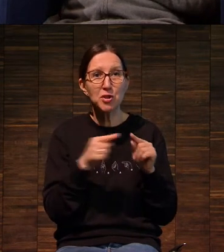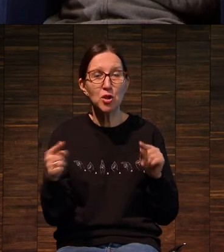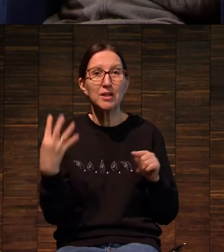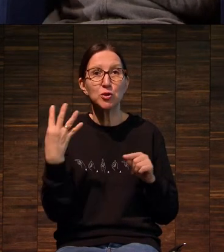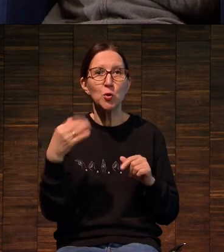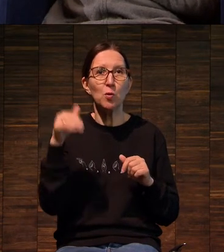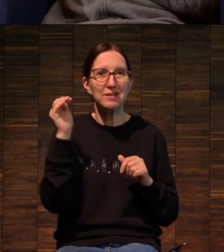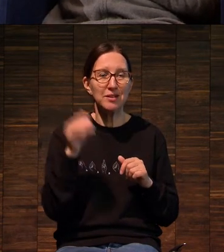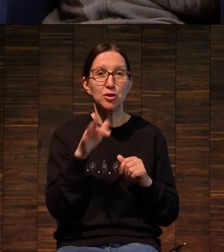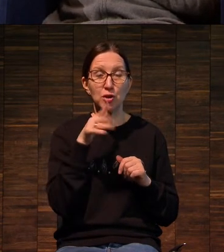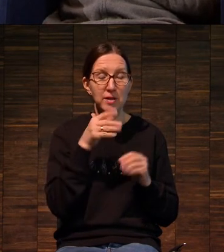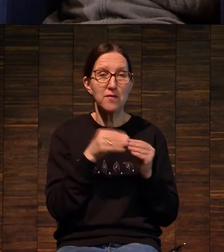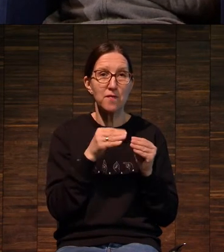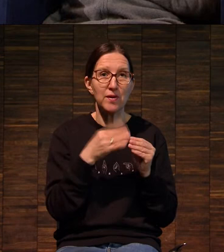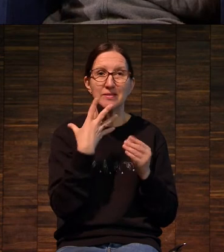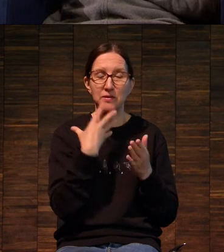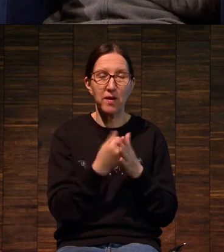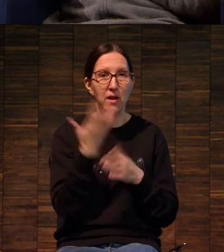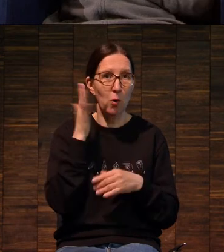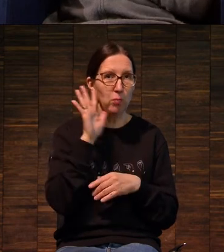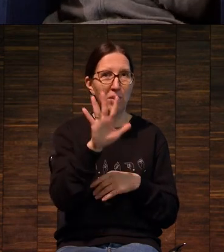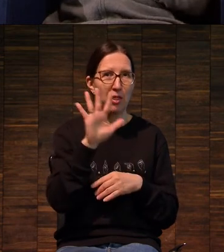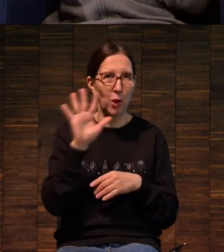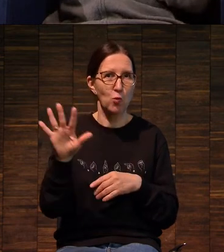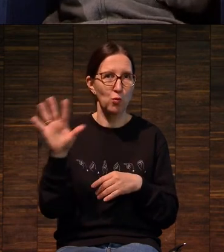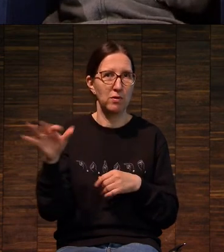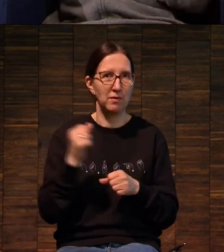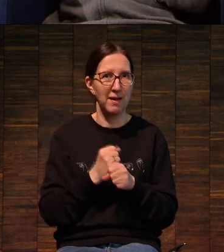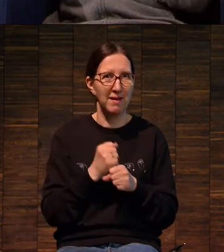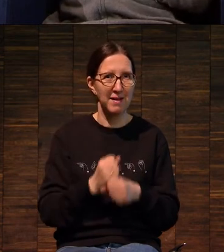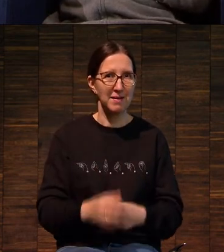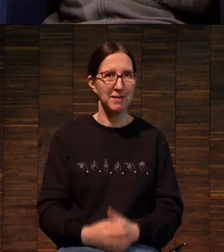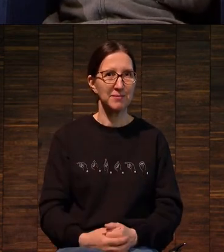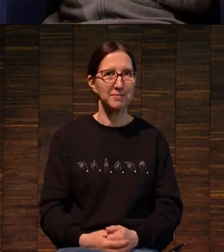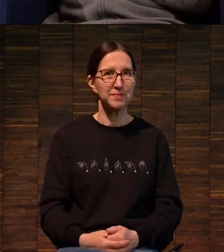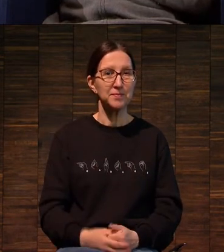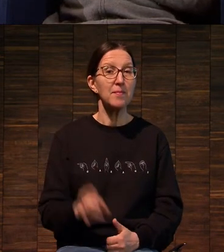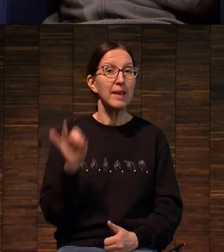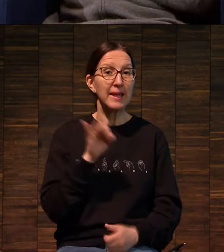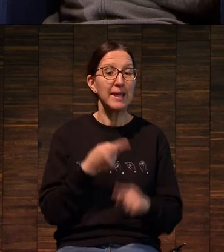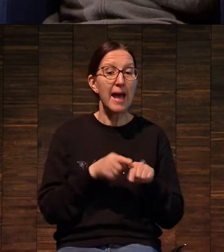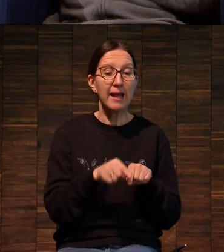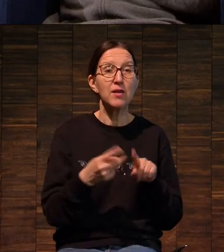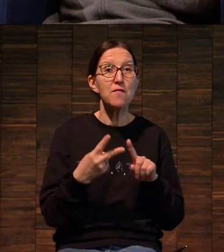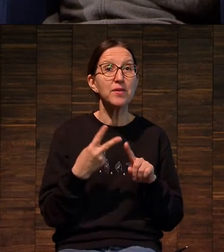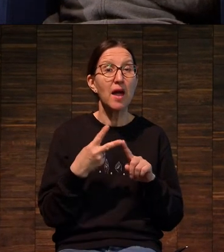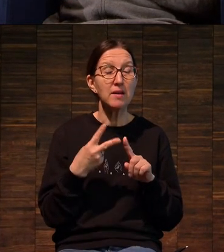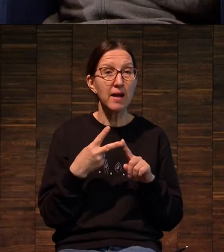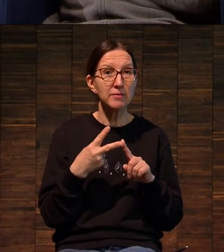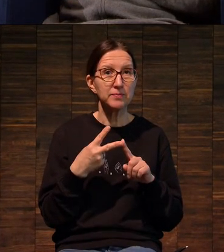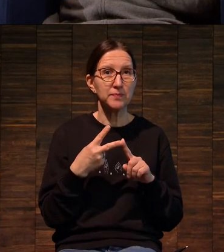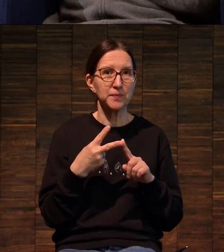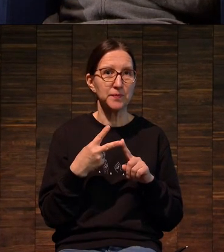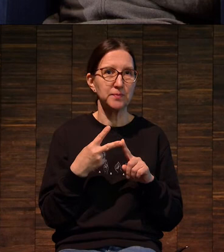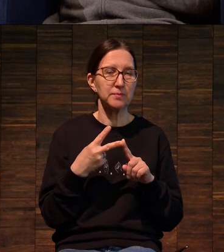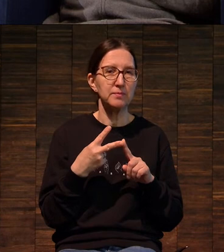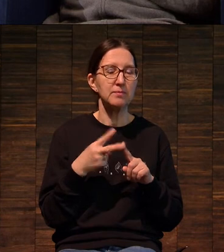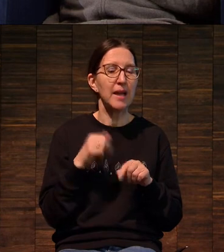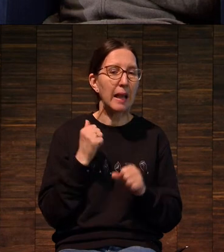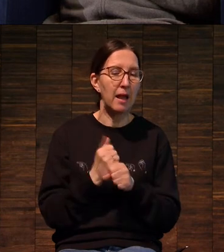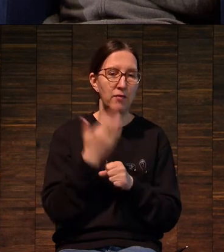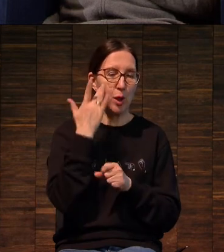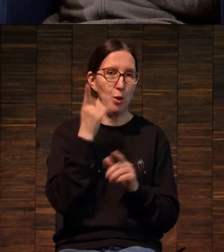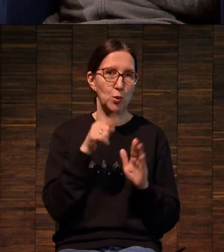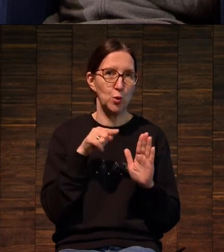тысячелетий, они ставили вот эти вот свои отметки рук. И вот это вот вторая корневая